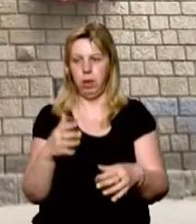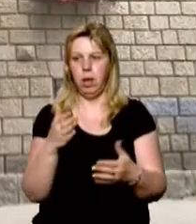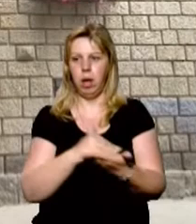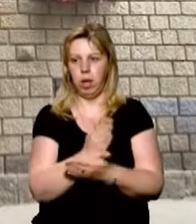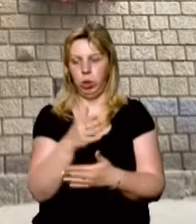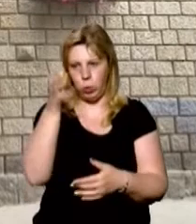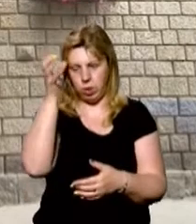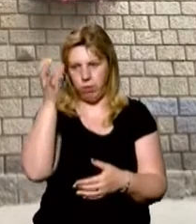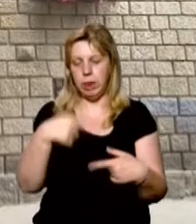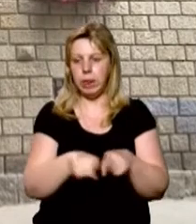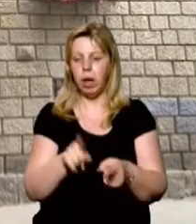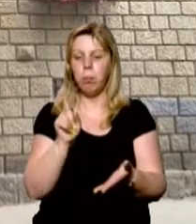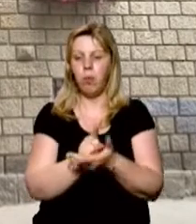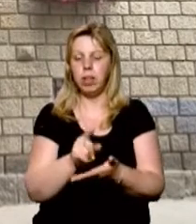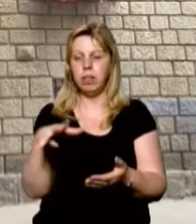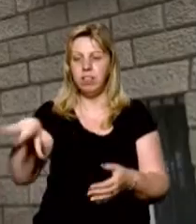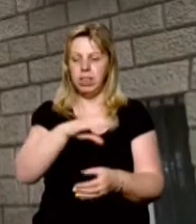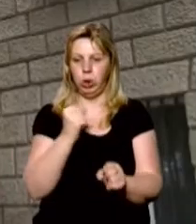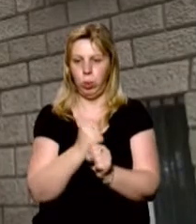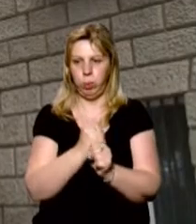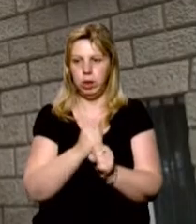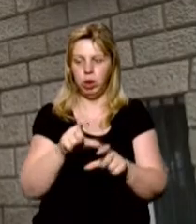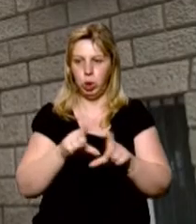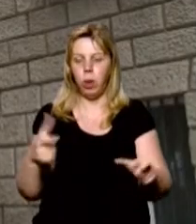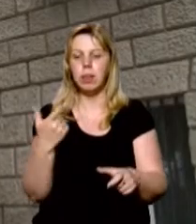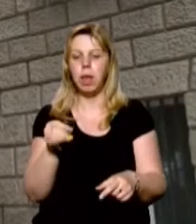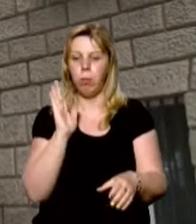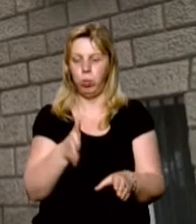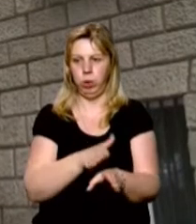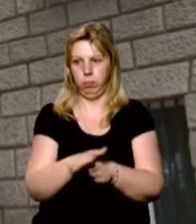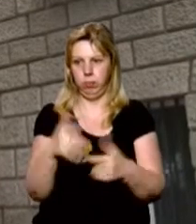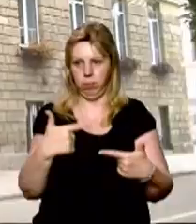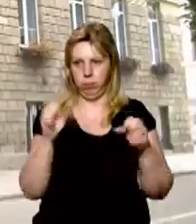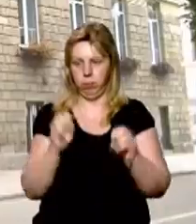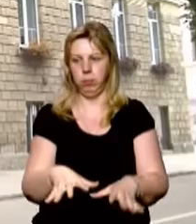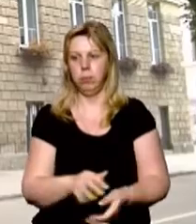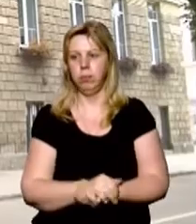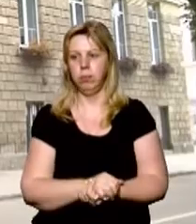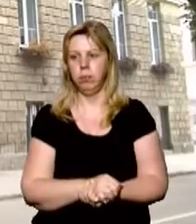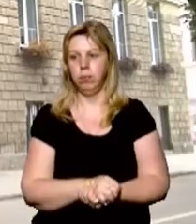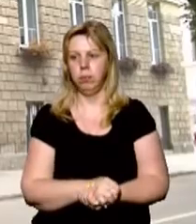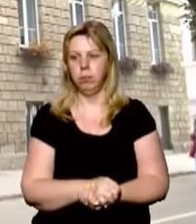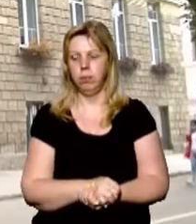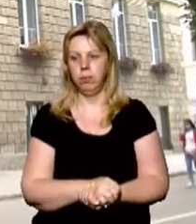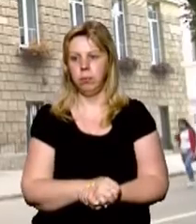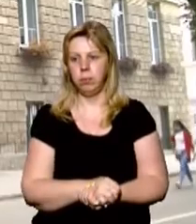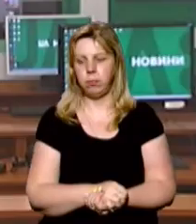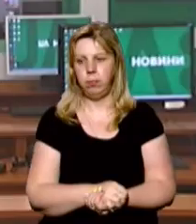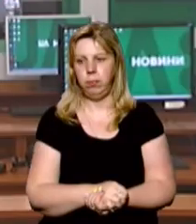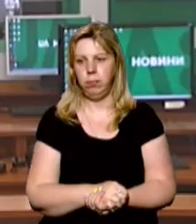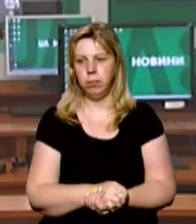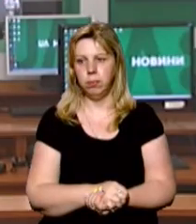якості освіти». Так повинні зробити всі навчальні заклади, де відбуватиметься ЗНО. Ірина Олах, Іван Шимко, новини на Суспільному.